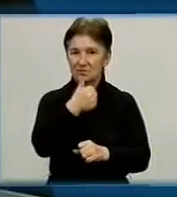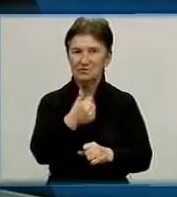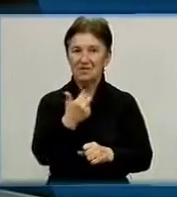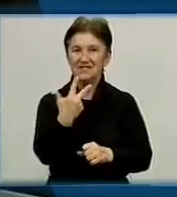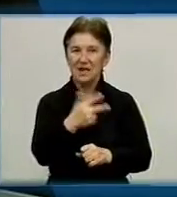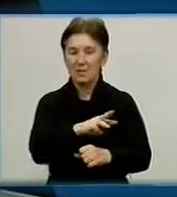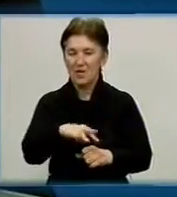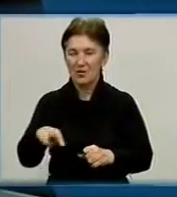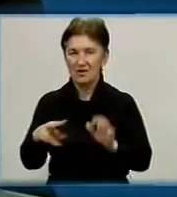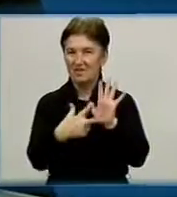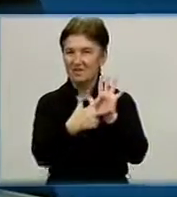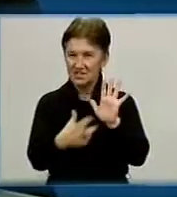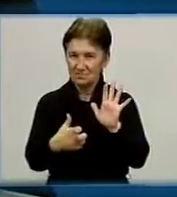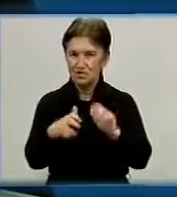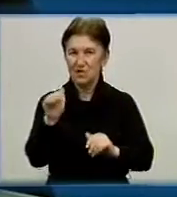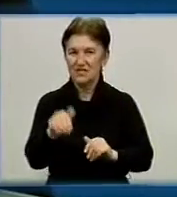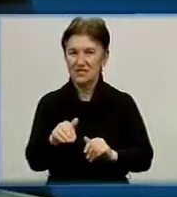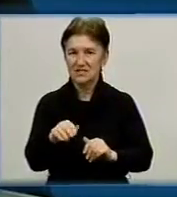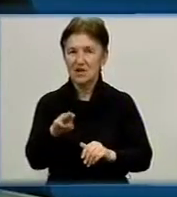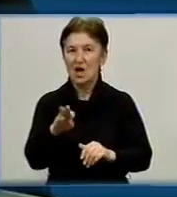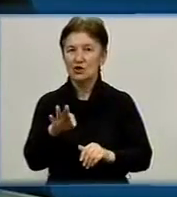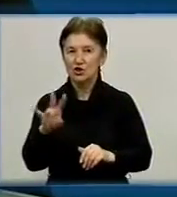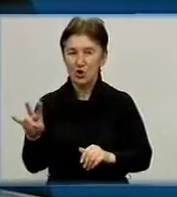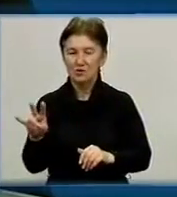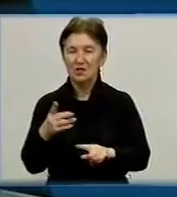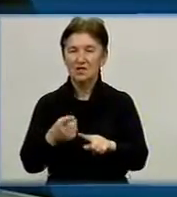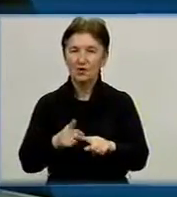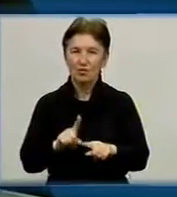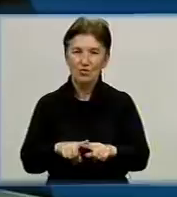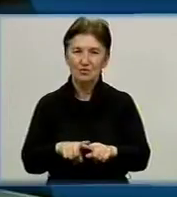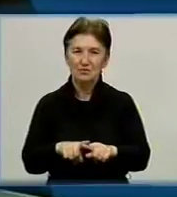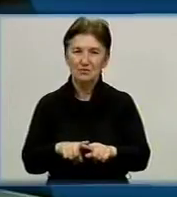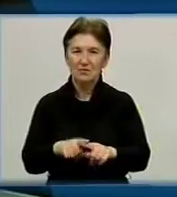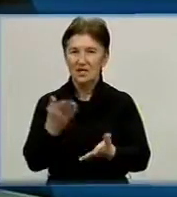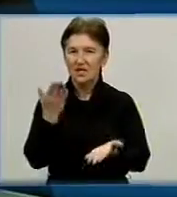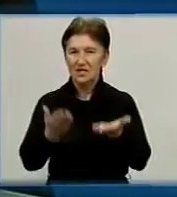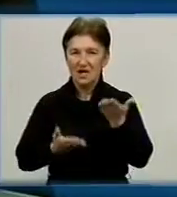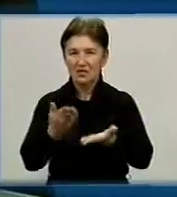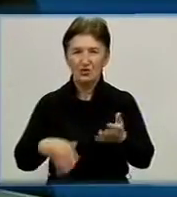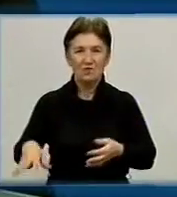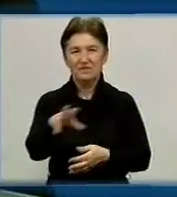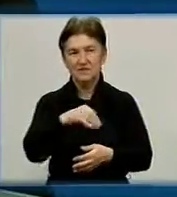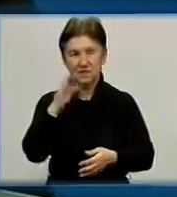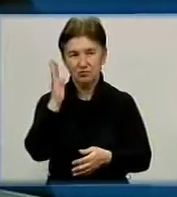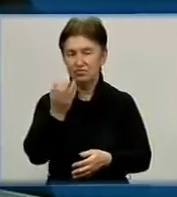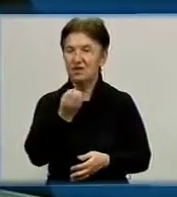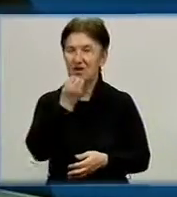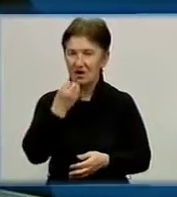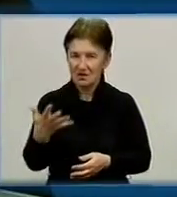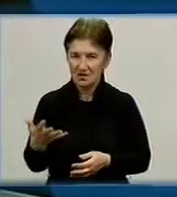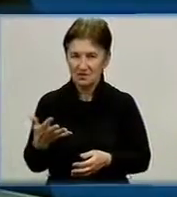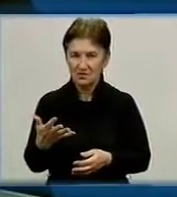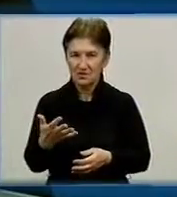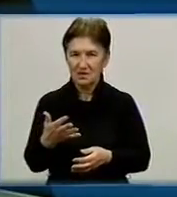800 тисяч тонн. Тому, якщо все буде гаразд, то